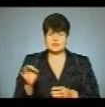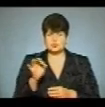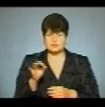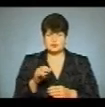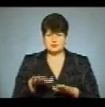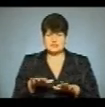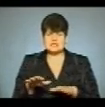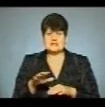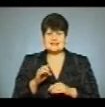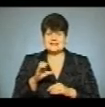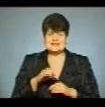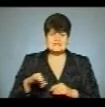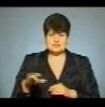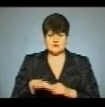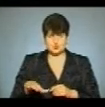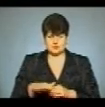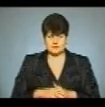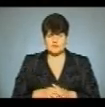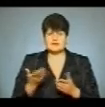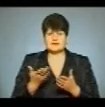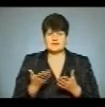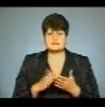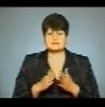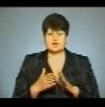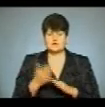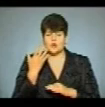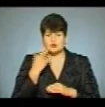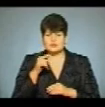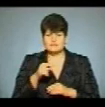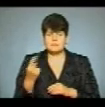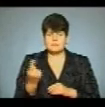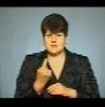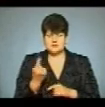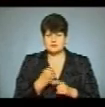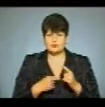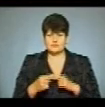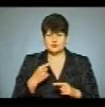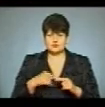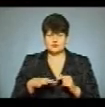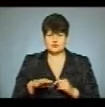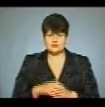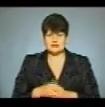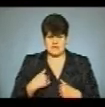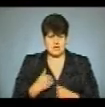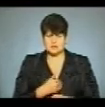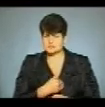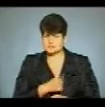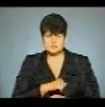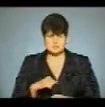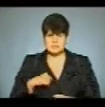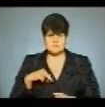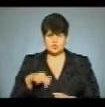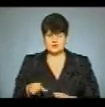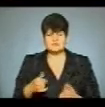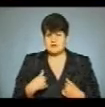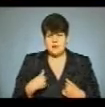також в сірій зоні. Який був ваш емоційний стан, коли ви вперше повернулися із зони бойових дій? Я добровільно пішов, тому для мене